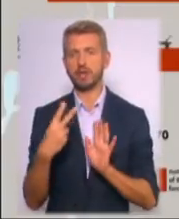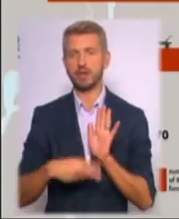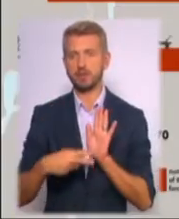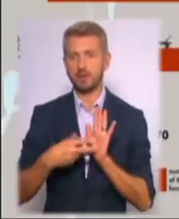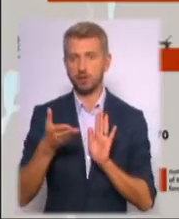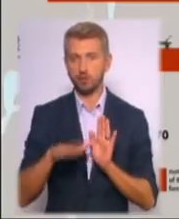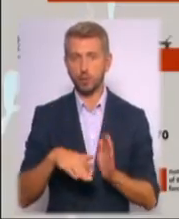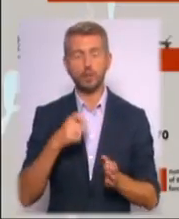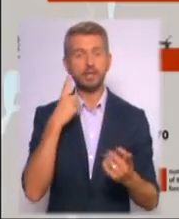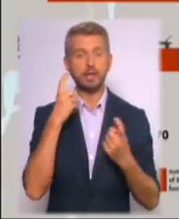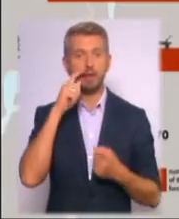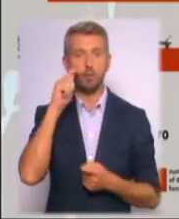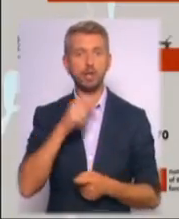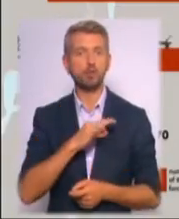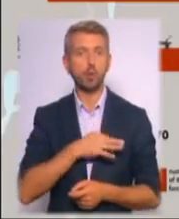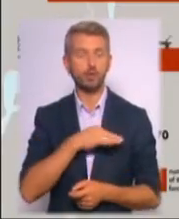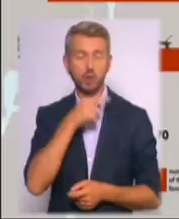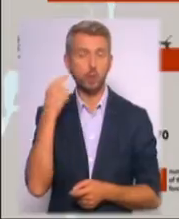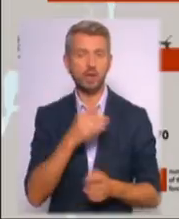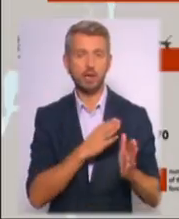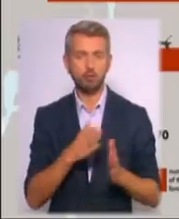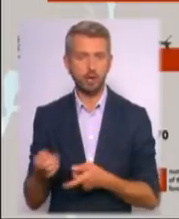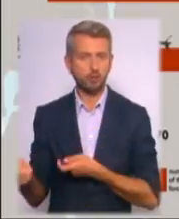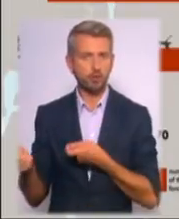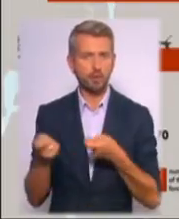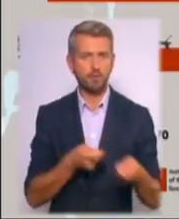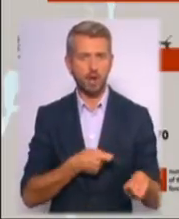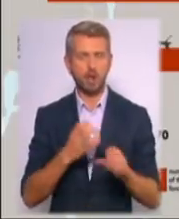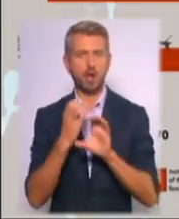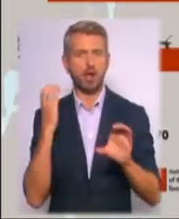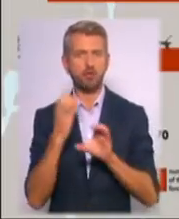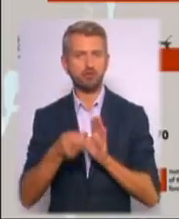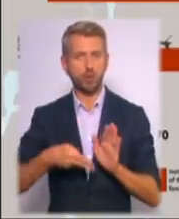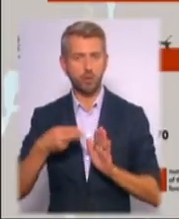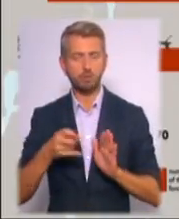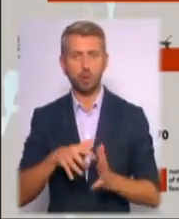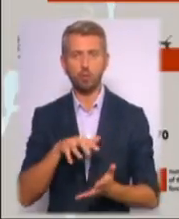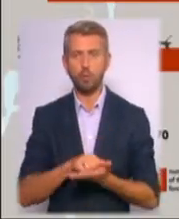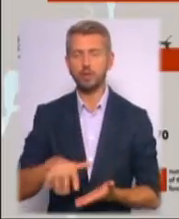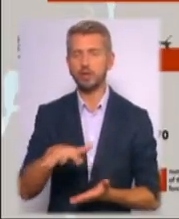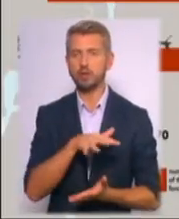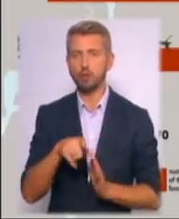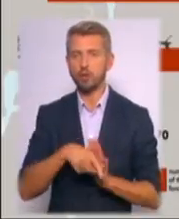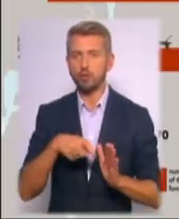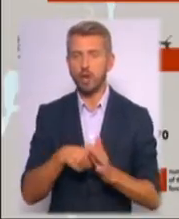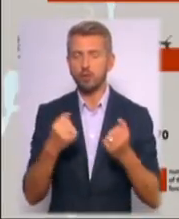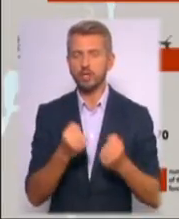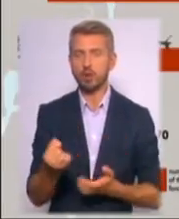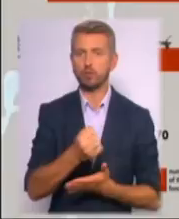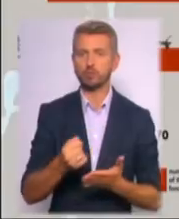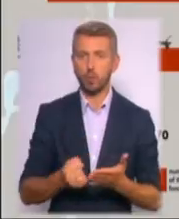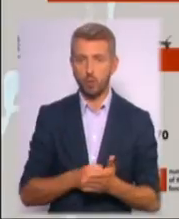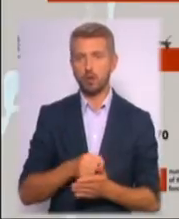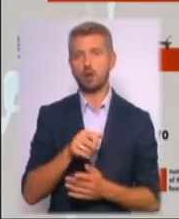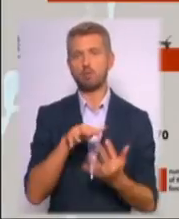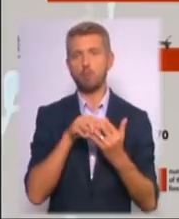За даними української розвідки, Росія регулярно доставляє ешелонами на окуповану територію Донбасу важке озброєння, боєприпаси і пальне.